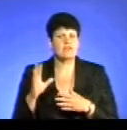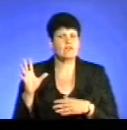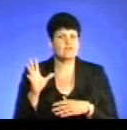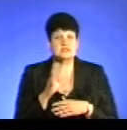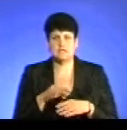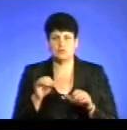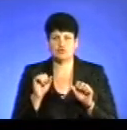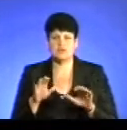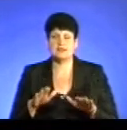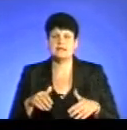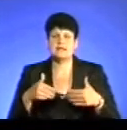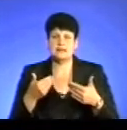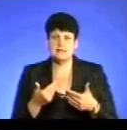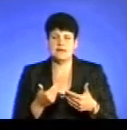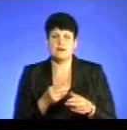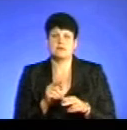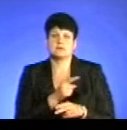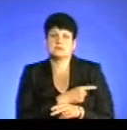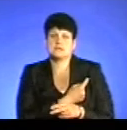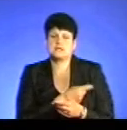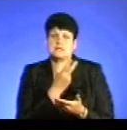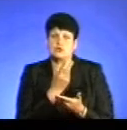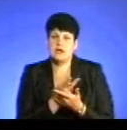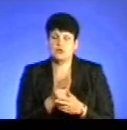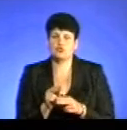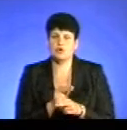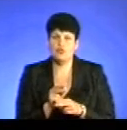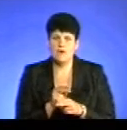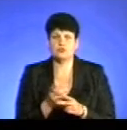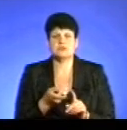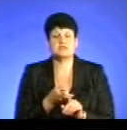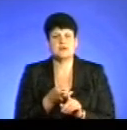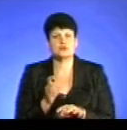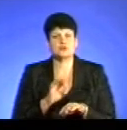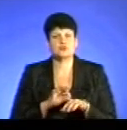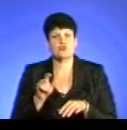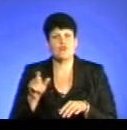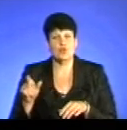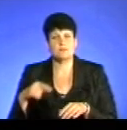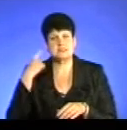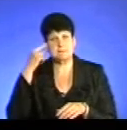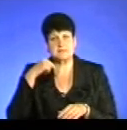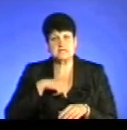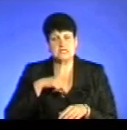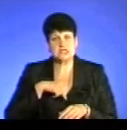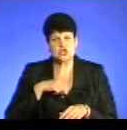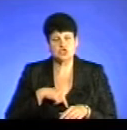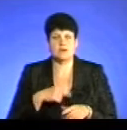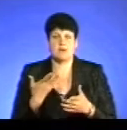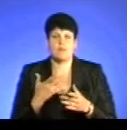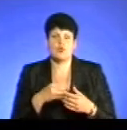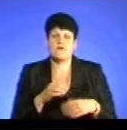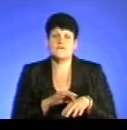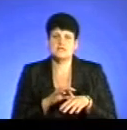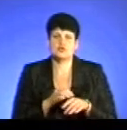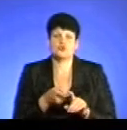надлядання стаціонарного лікування, якщо це стосується хворих вже з психічною чи фізичною залежності,